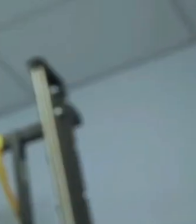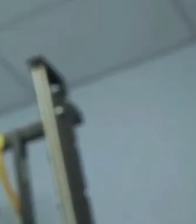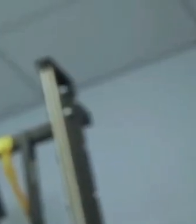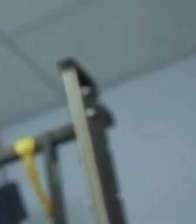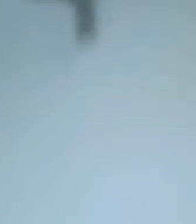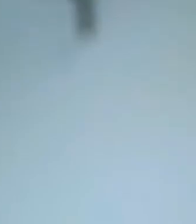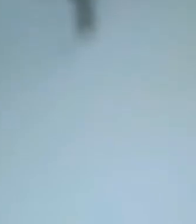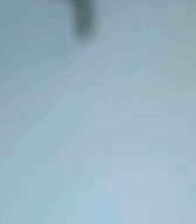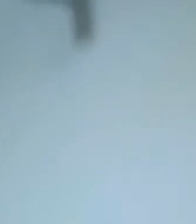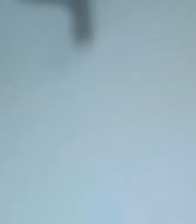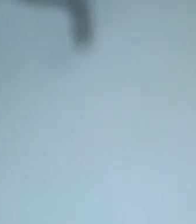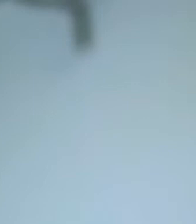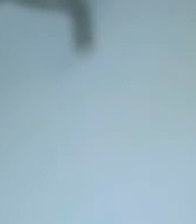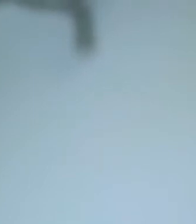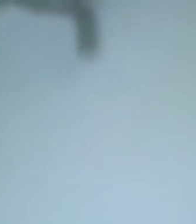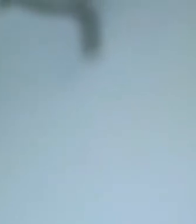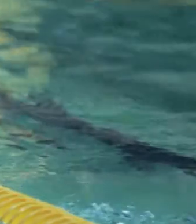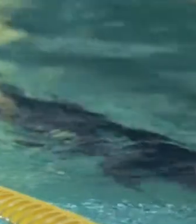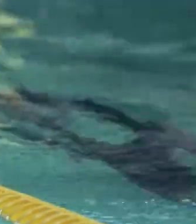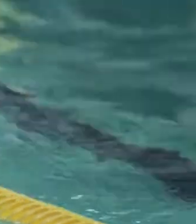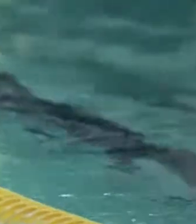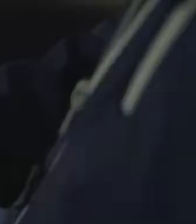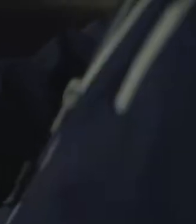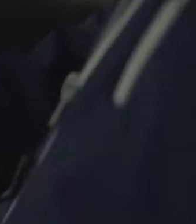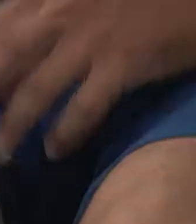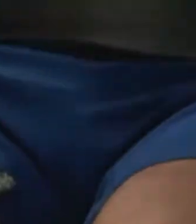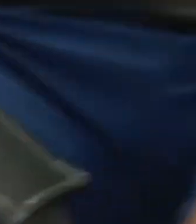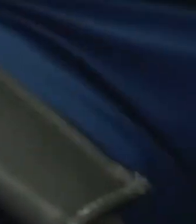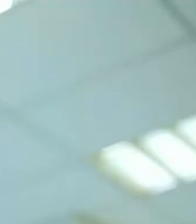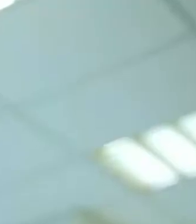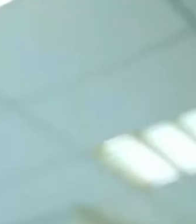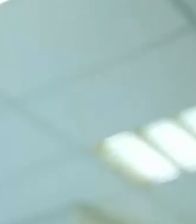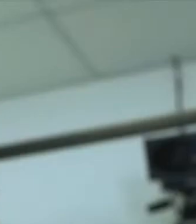Ω, ω, Η παντά orden λένε πίσω. Πίσω καλά. Έτσι,ben.